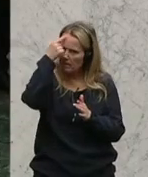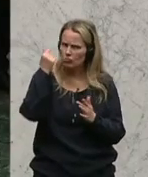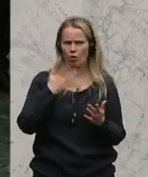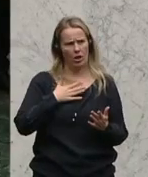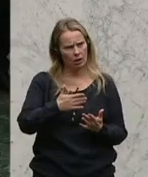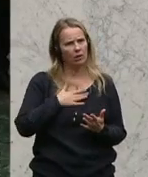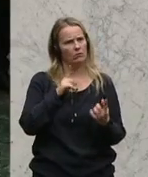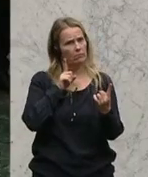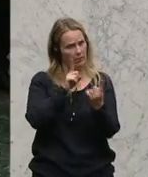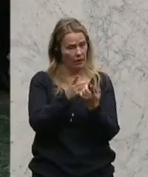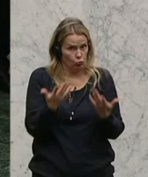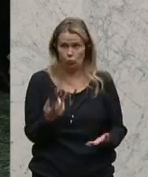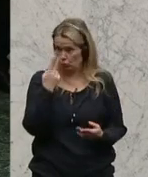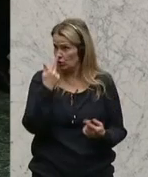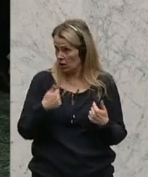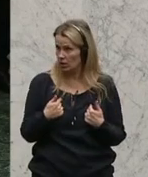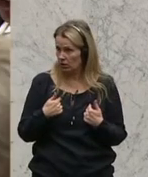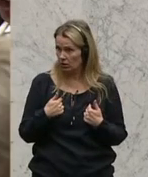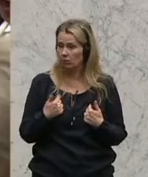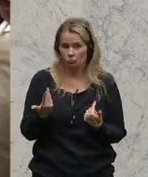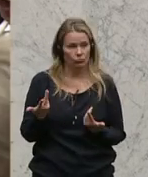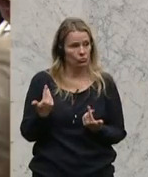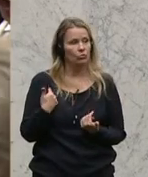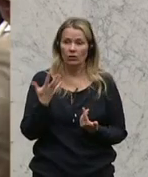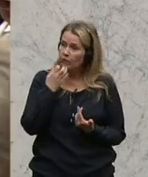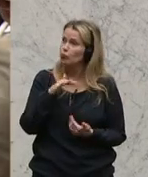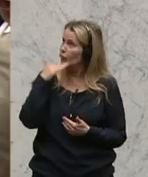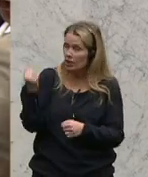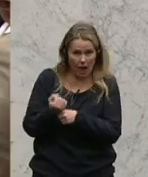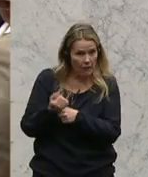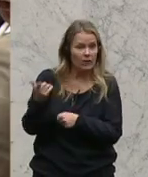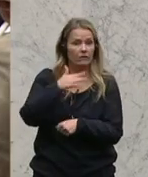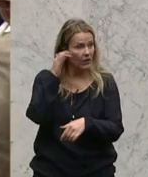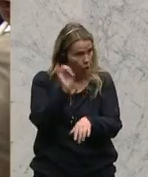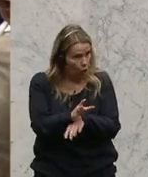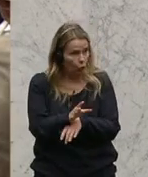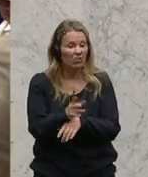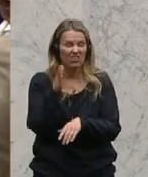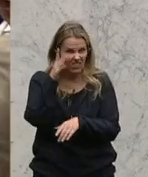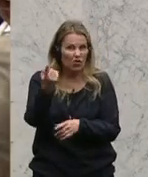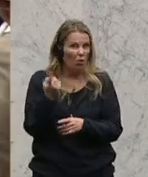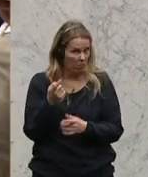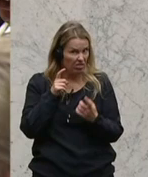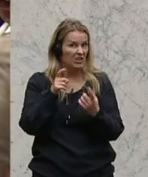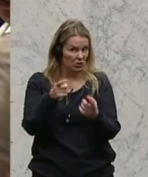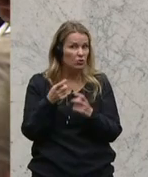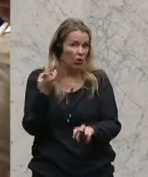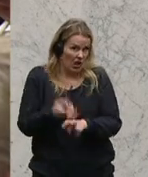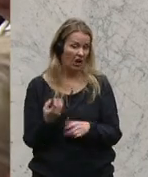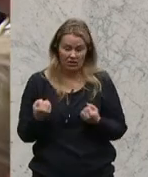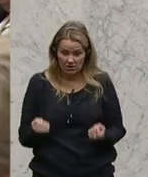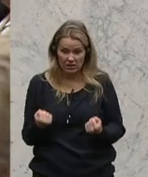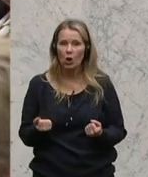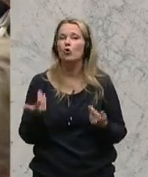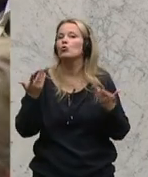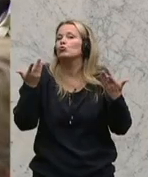ich, begegnet. Und so sehe ich das. Und ich wünsche dir bei deiner neuen Arbeit auch viel Glück. Wir werden schon die eine oder andere harte Diskussion zu führen haben. Weil das